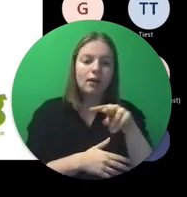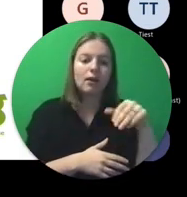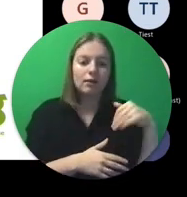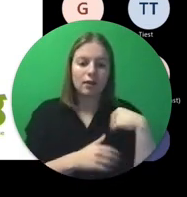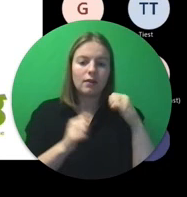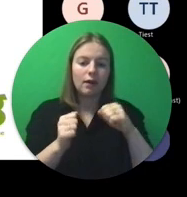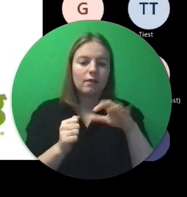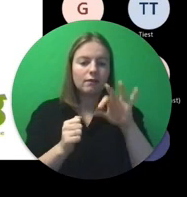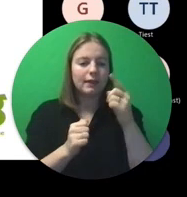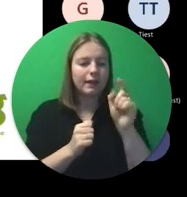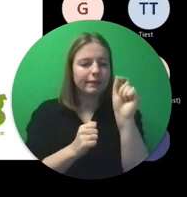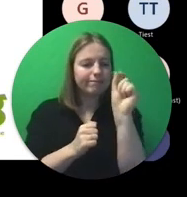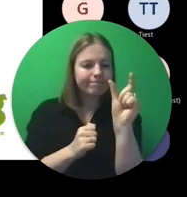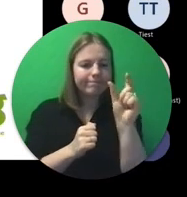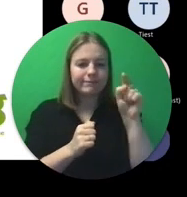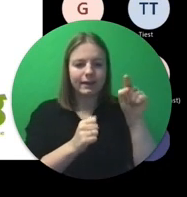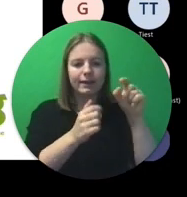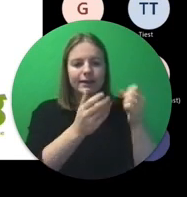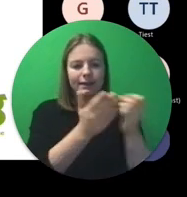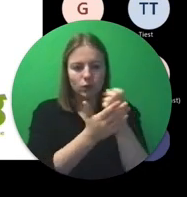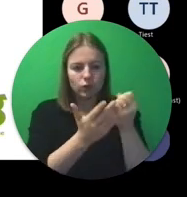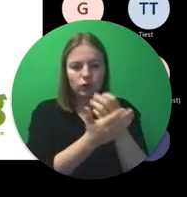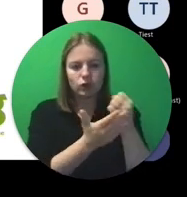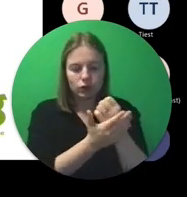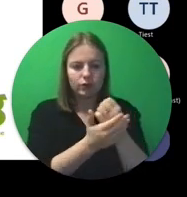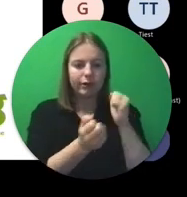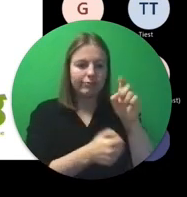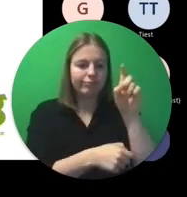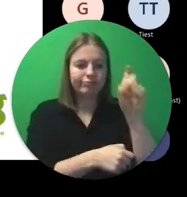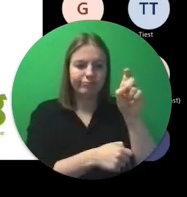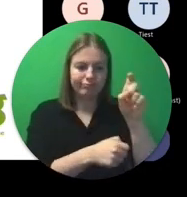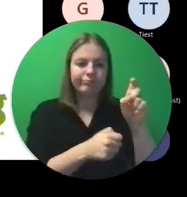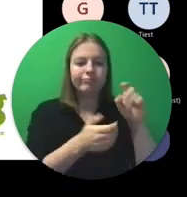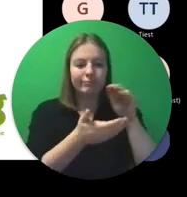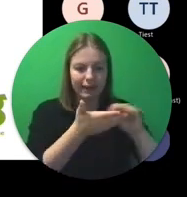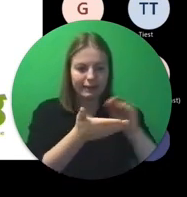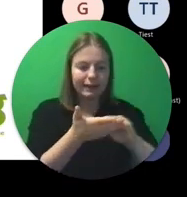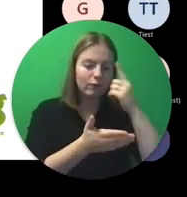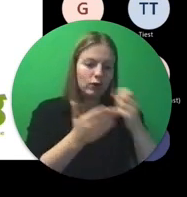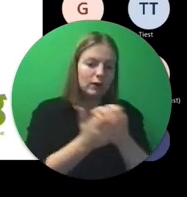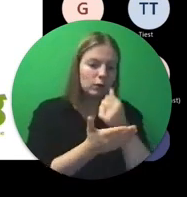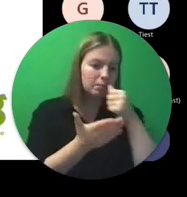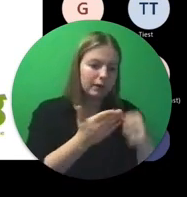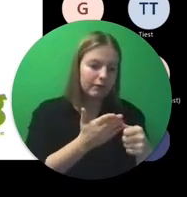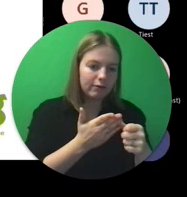vind je een onderdeeltje nieuws. En daar kan je heel eenvoudig opgeven voor de nieuwsbrief.